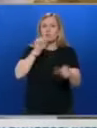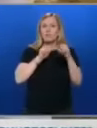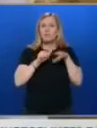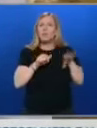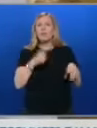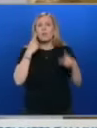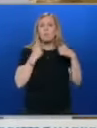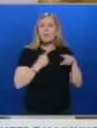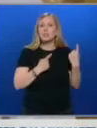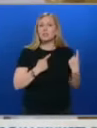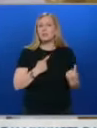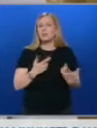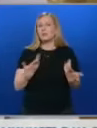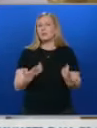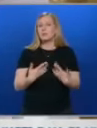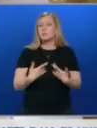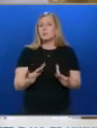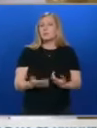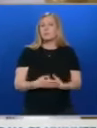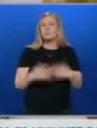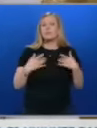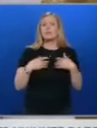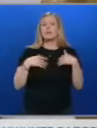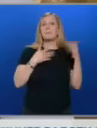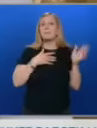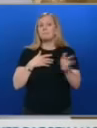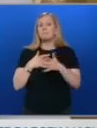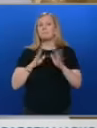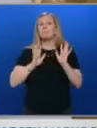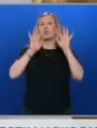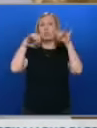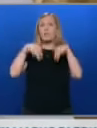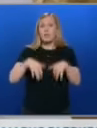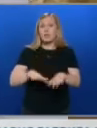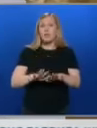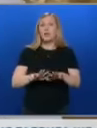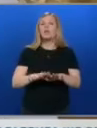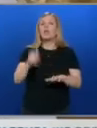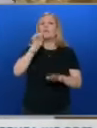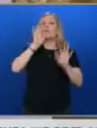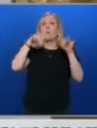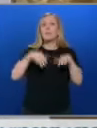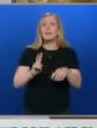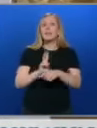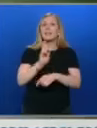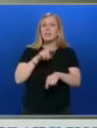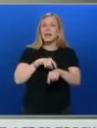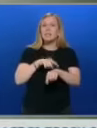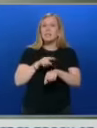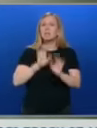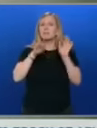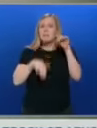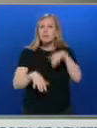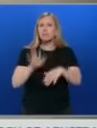вода вътре. Разградихме малкото оградата камък, да излезна всичко навън, като водопадаш. 12 часа водата не мога да се изтече.